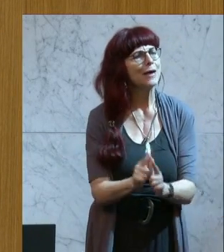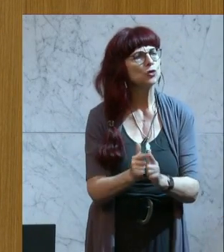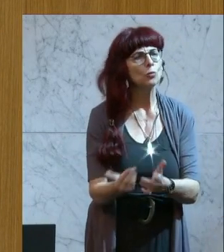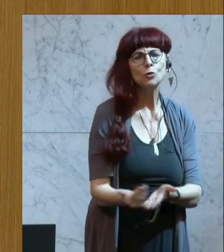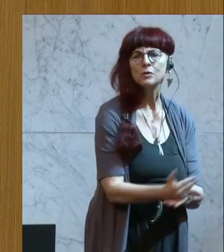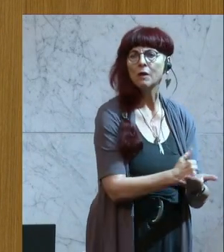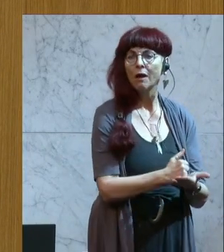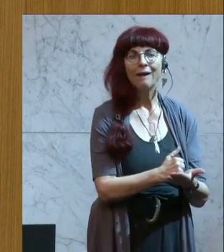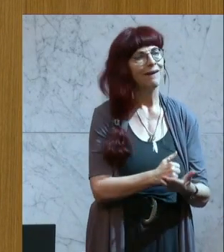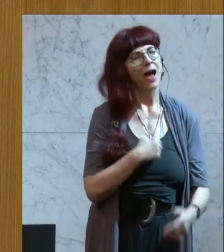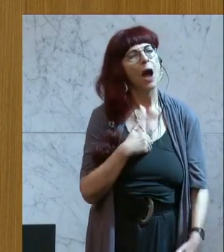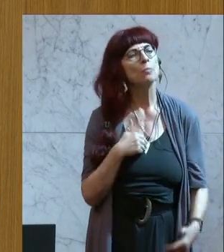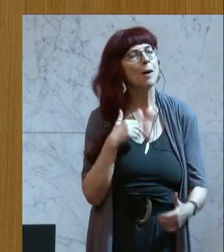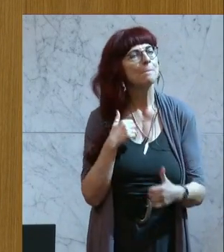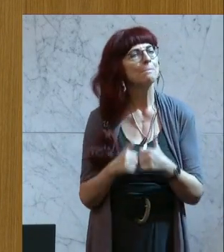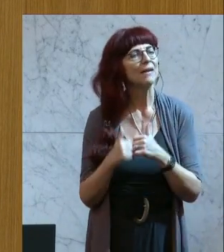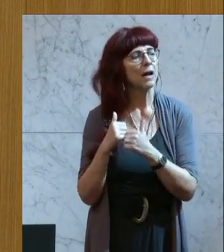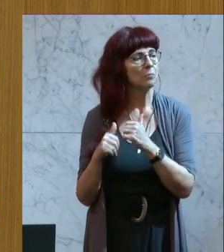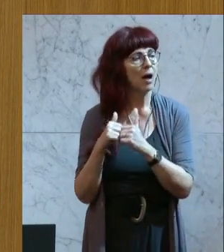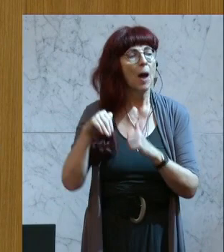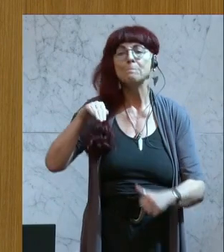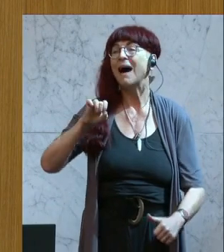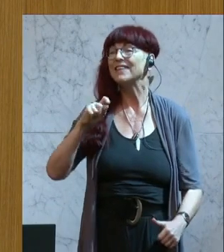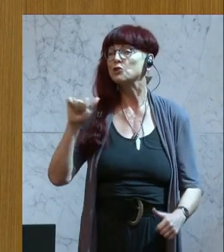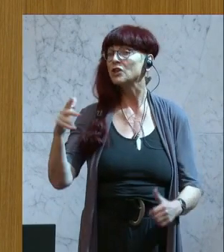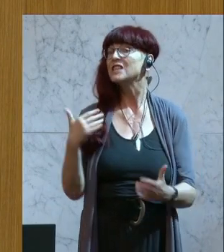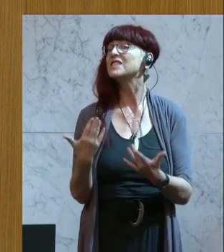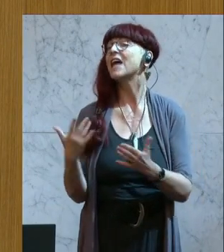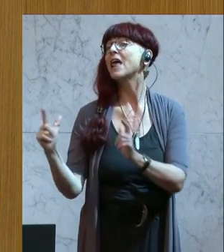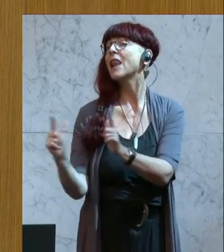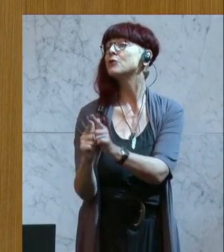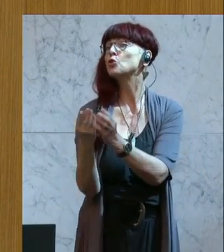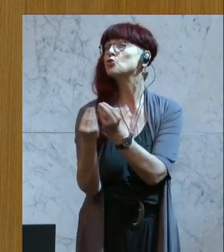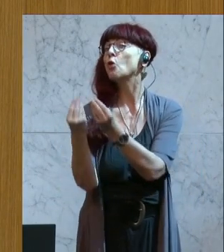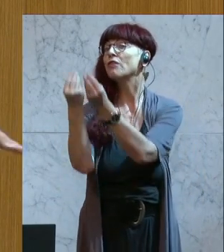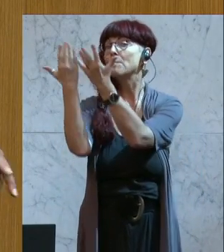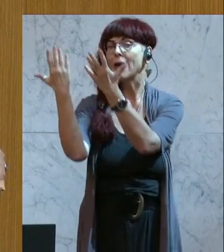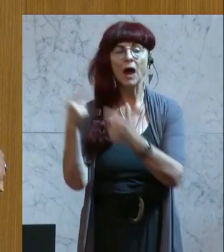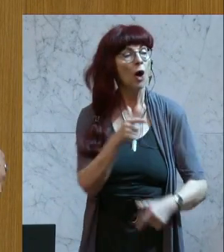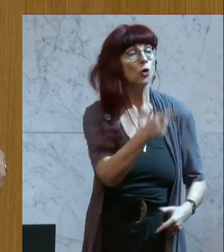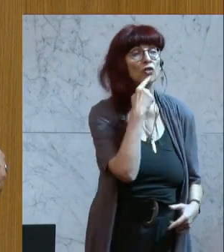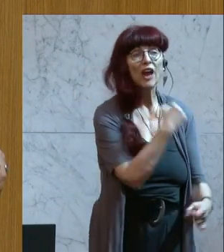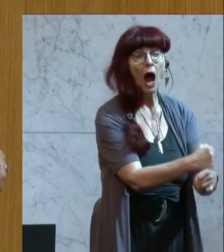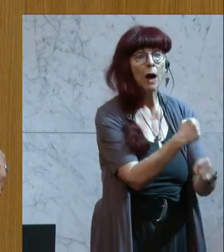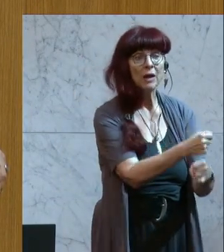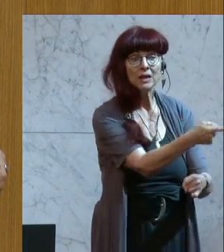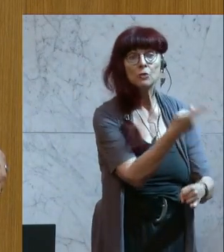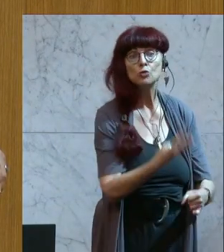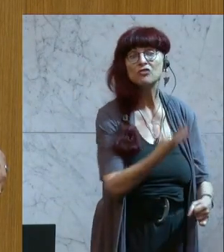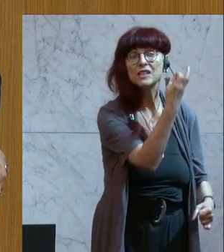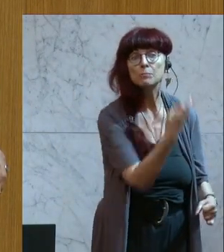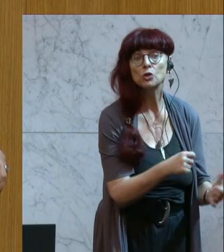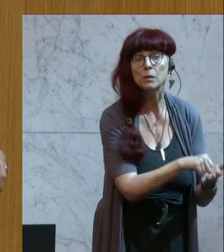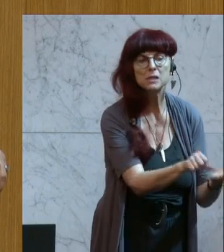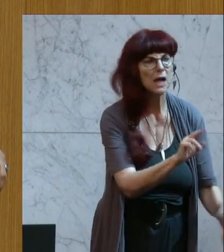leistet Mark Mattischitz so mehr, dass er 0 Euro Steuern zahlt, während die, die hacken gehen, 40 Prozent zahlen müssen. Das